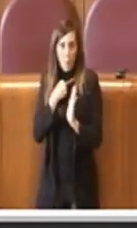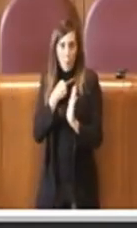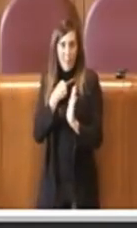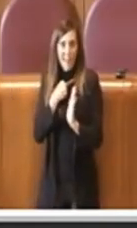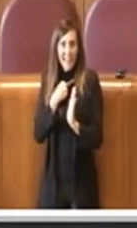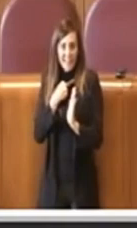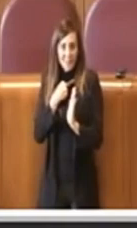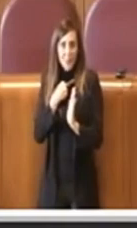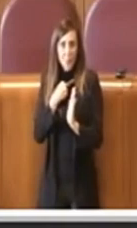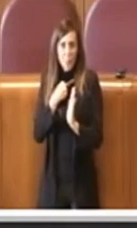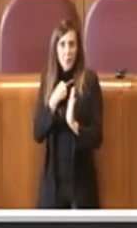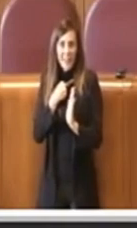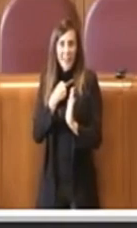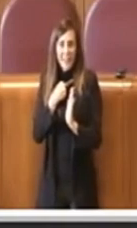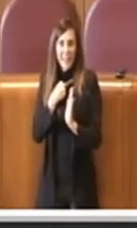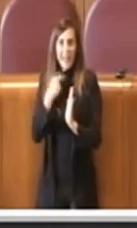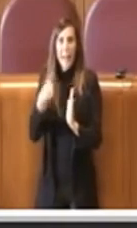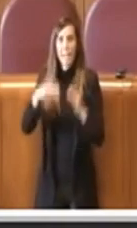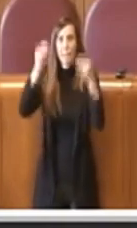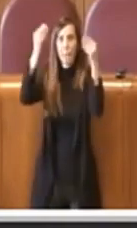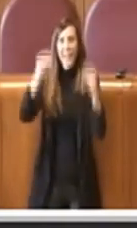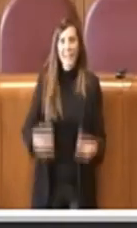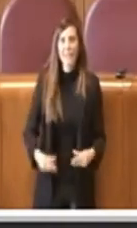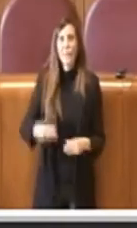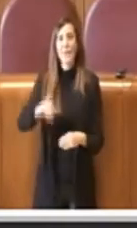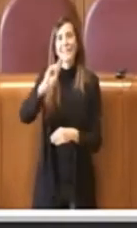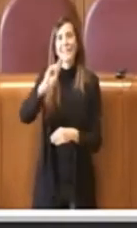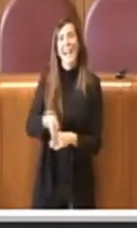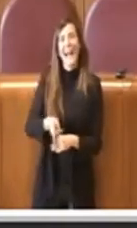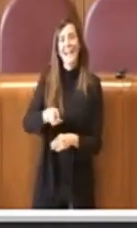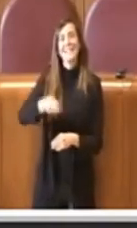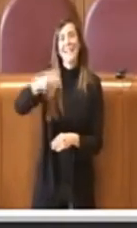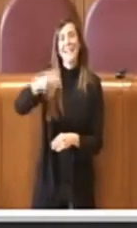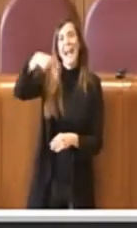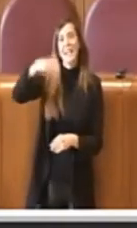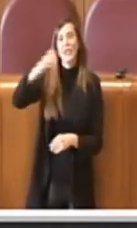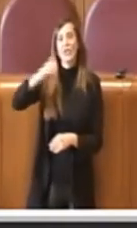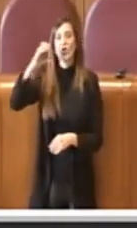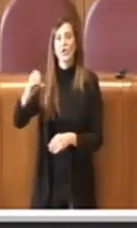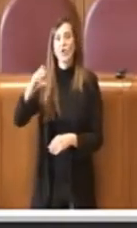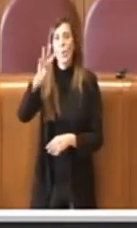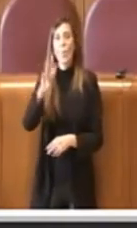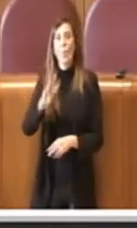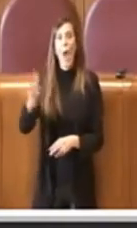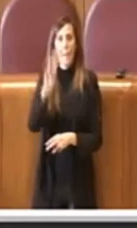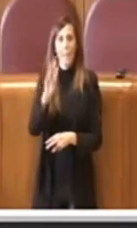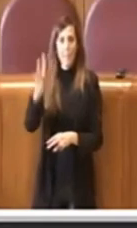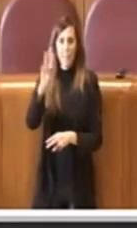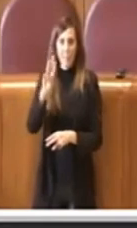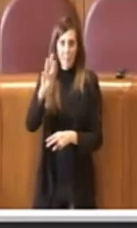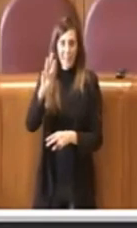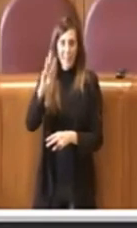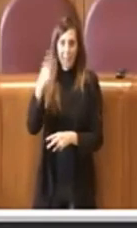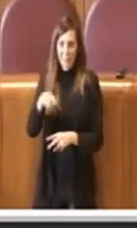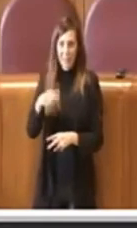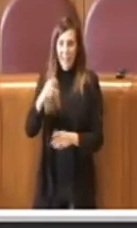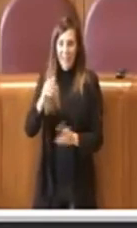obbligatoria perché fissare nel regolamento, alla piattaforma Taxi NCC Web, che è una piattaforma utile alle